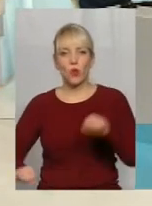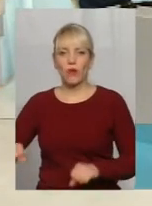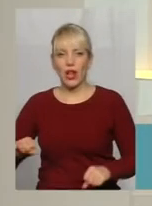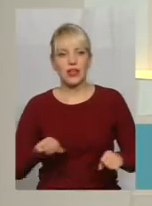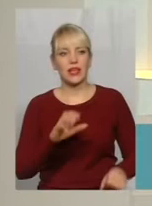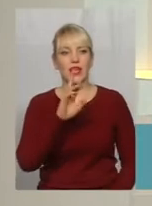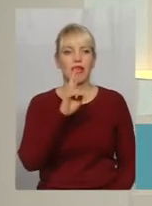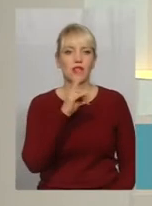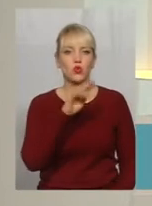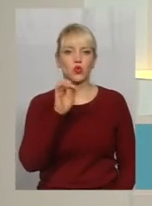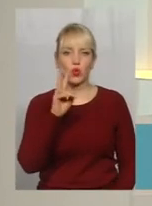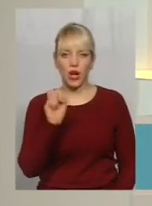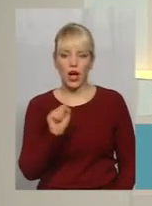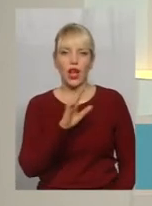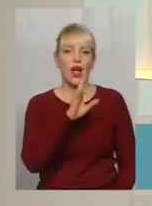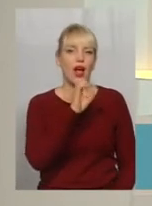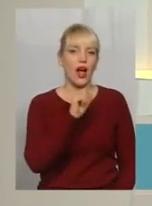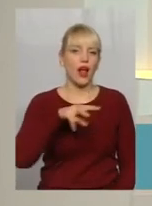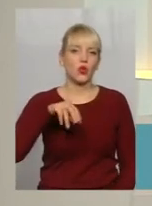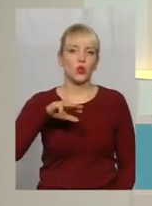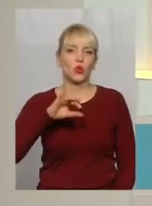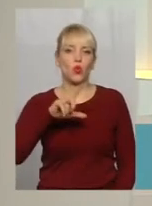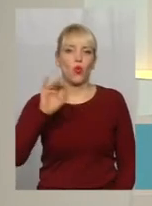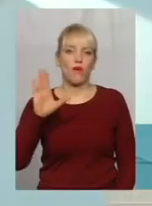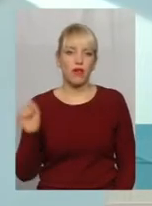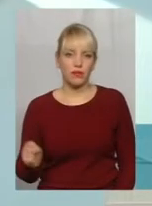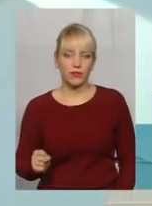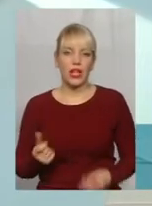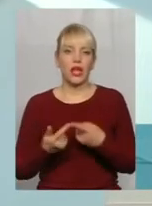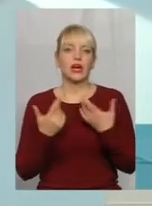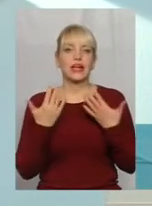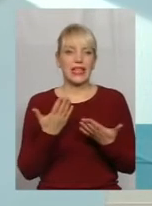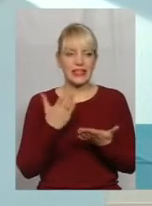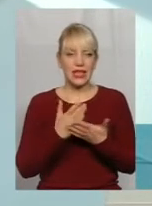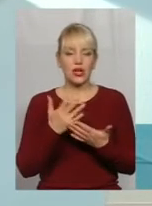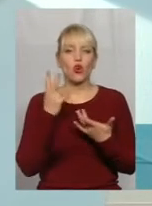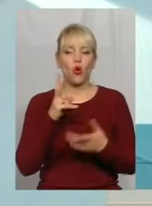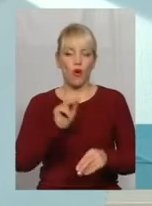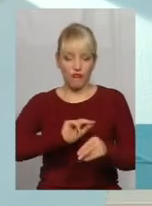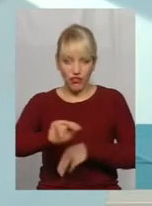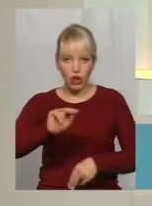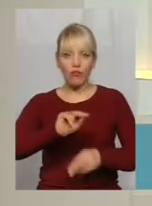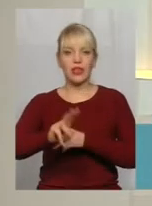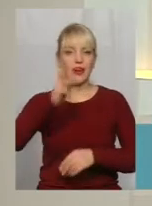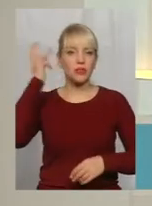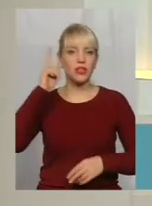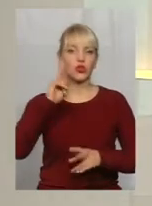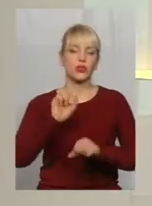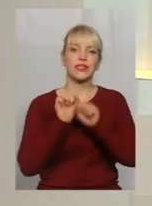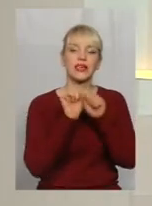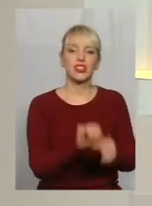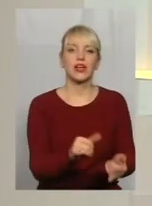Є у вас цифр, оскільки взагалі в наших, тих, кого виховували Хмельниччина, зараз захищають